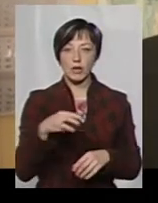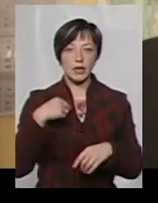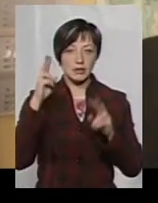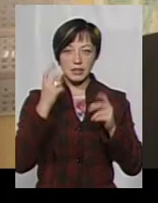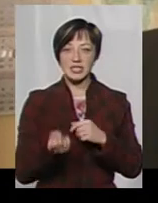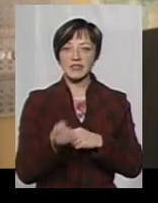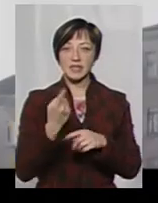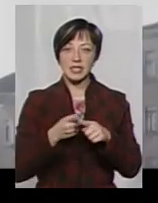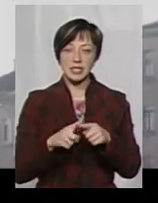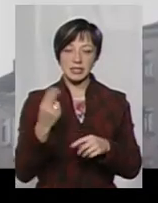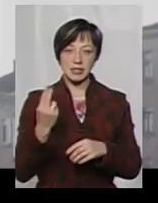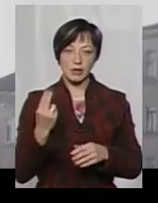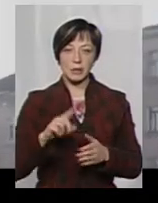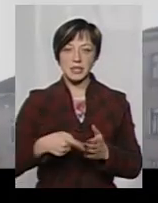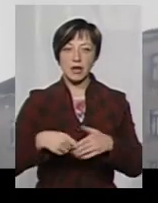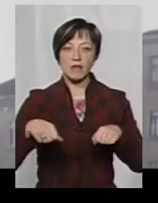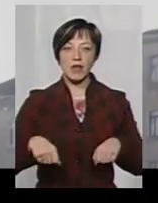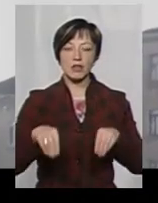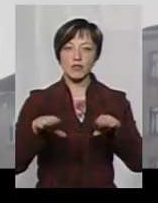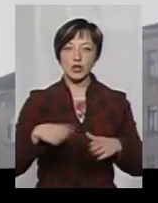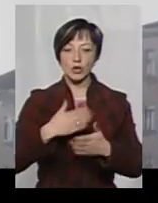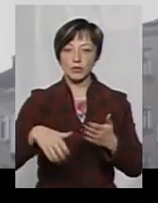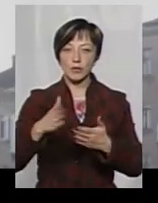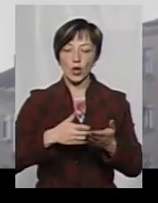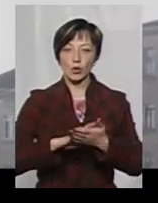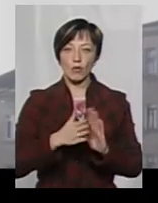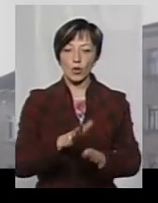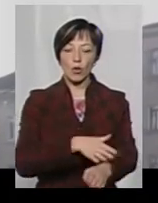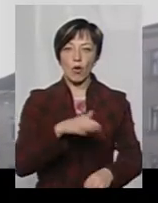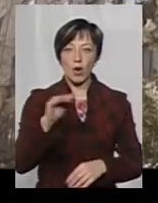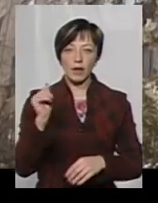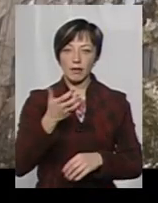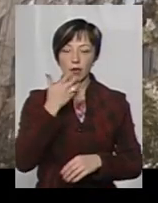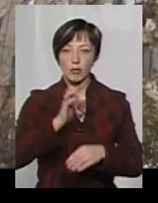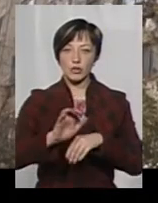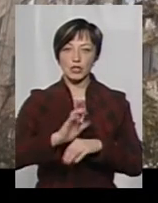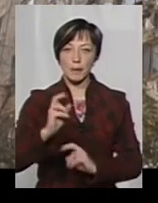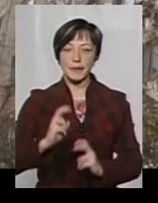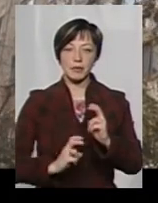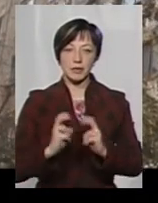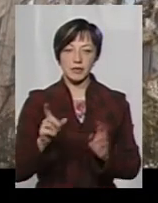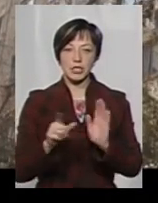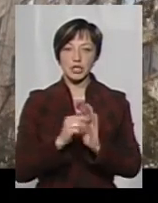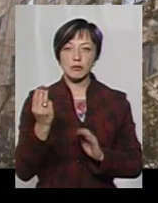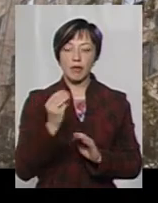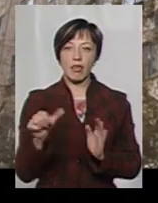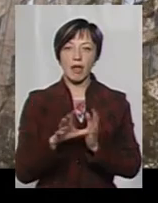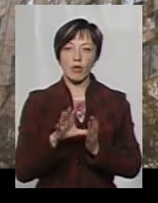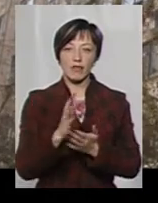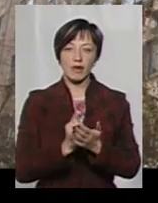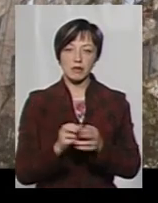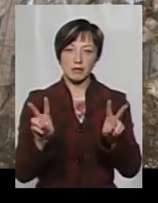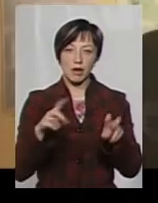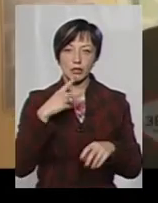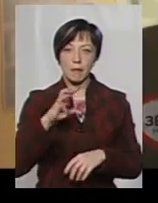знаю, звідки вони беруть ці цифри». Міська влада вирішила розірвати договір на довгострокову оренду теплопостачального підприємства з «Шепетівка Енергоінвестом»,